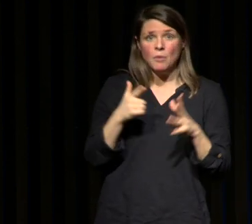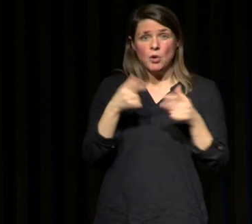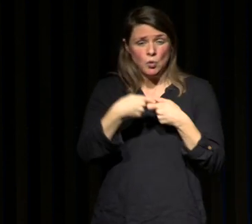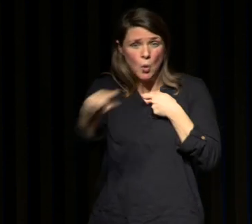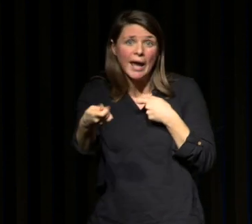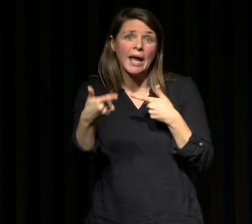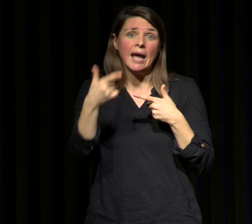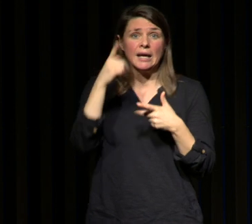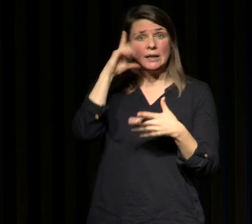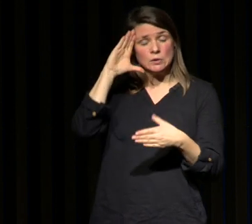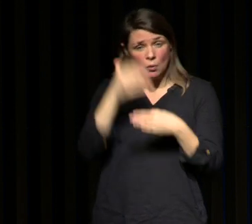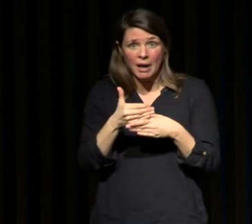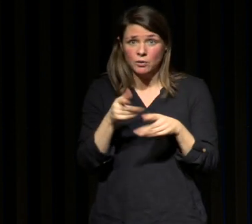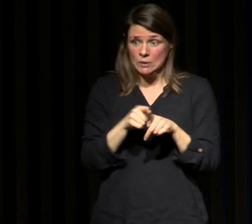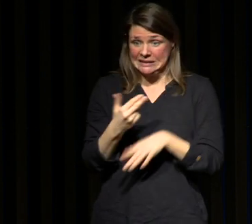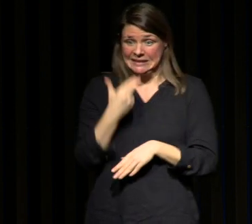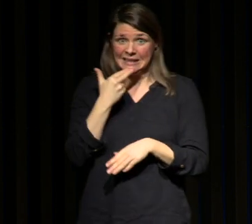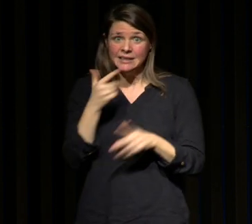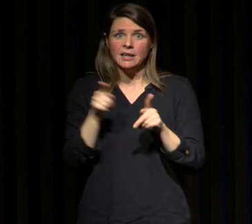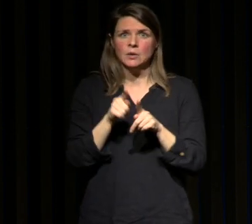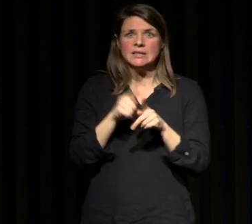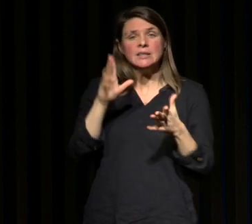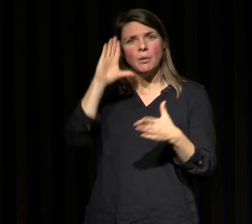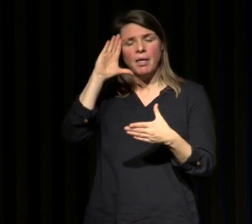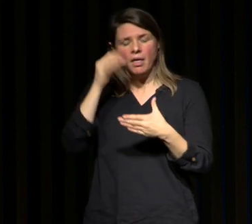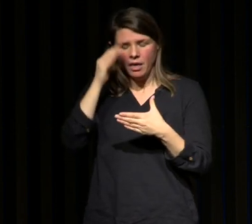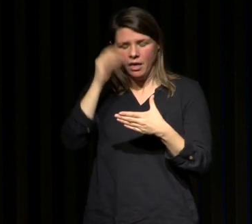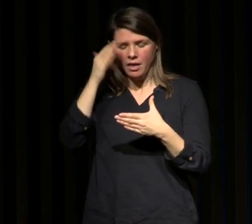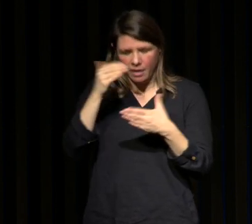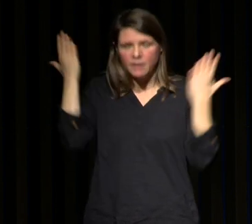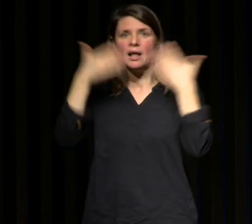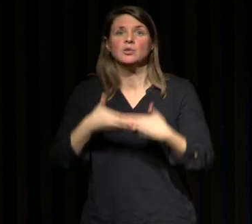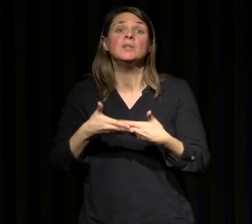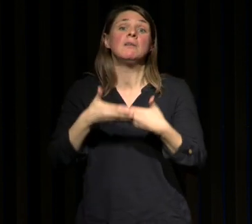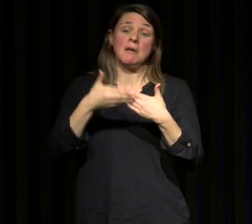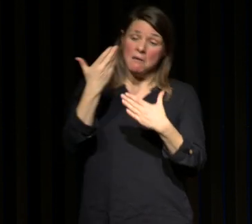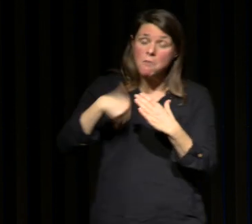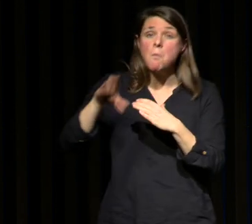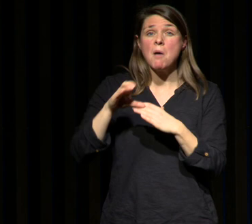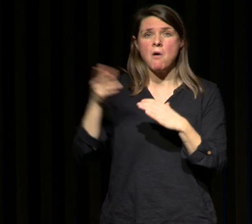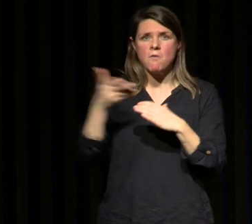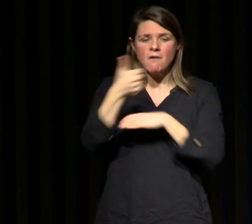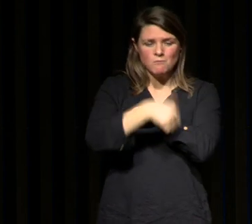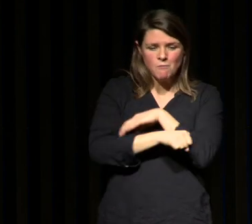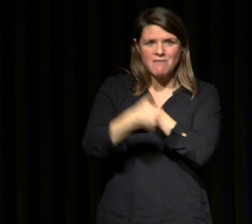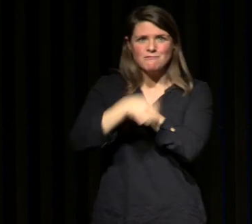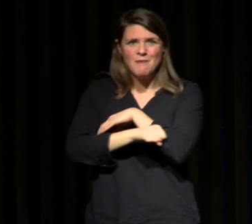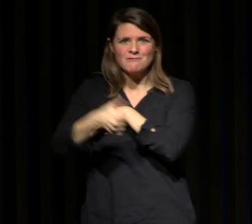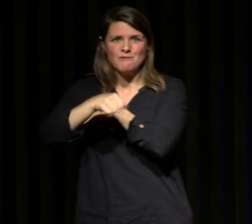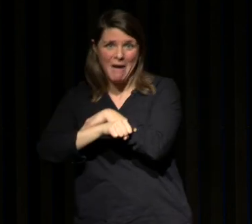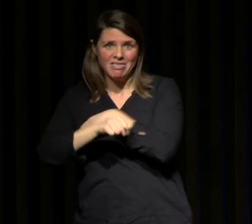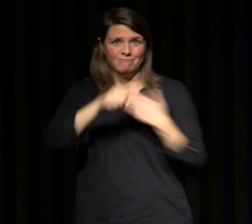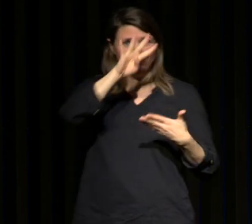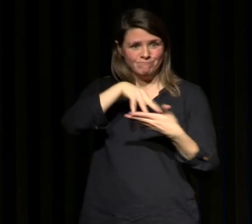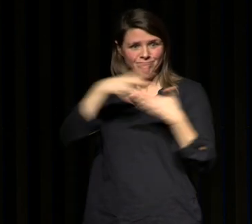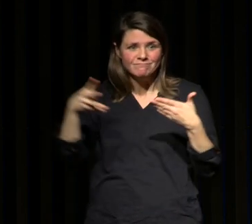aussi la qualité de votre sommeil et votre somme de l'ansillonne en complément de cela et donc semaine après semaine il vous